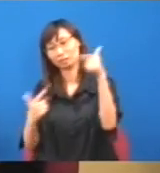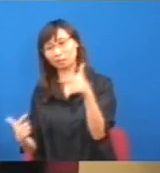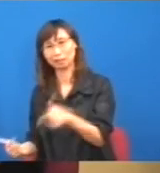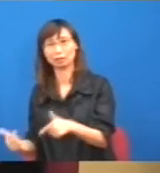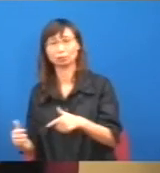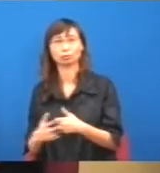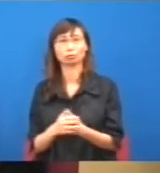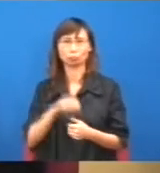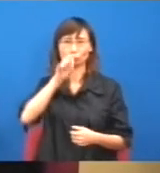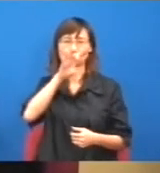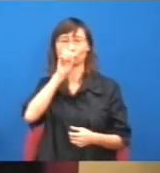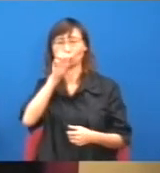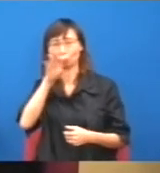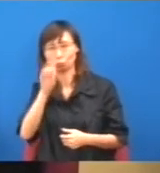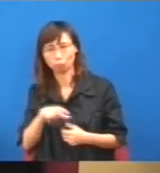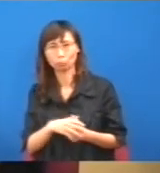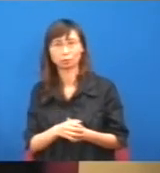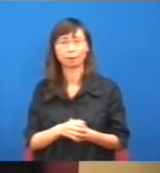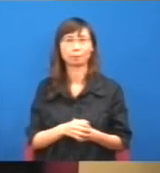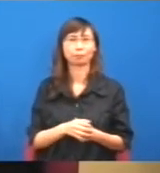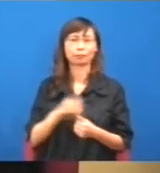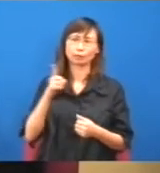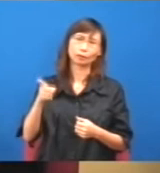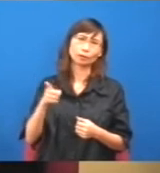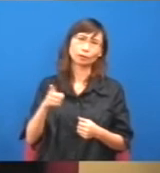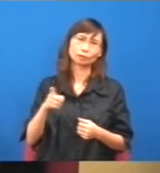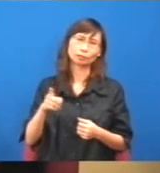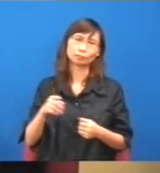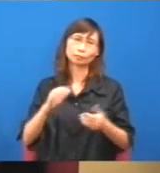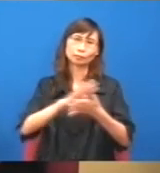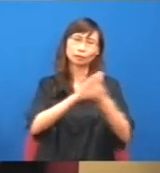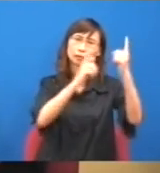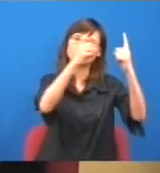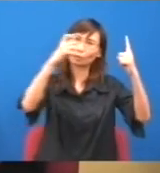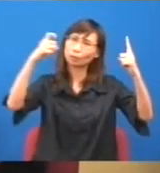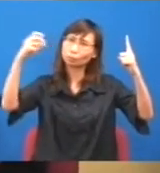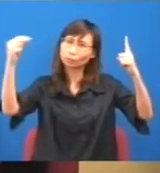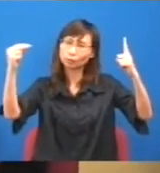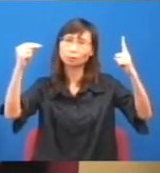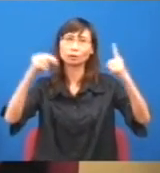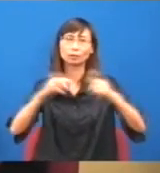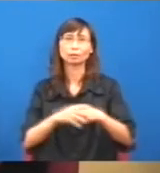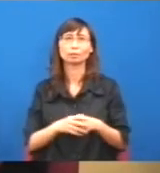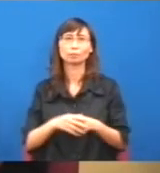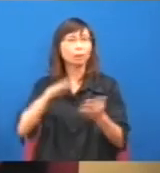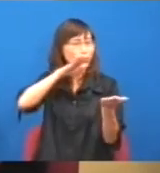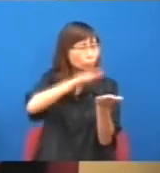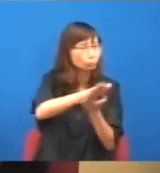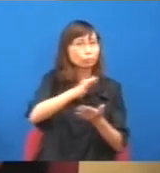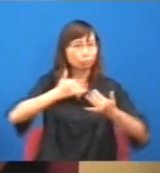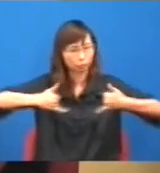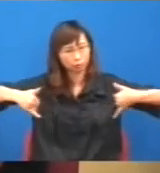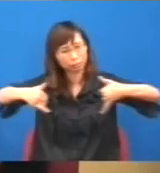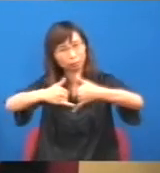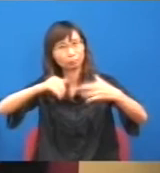很多朋友都覺得,喂,你本身其實,在1997年,立法會成立的時候,已經廢除了這個集體談判權,